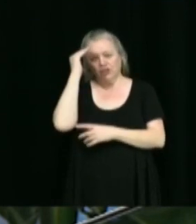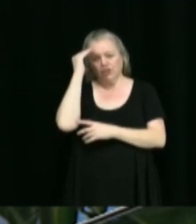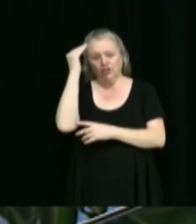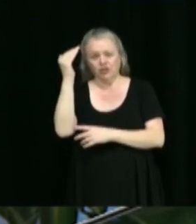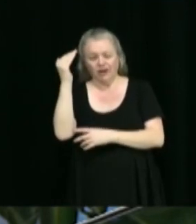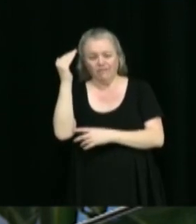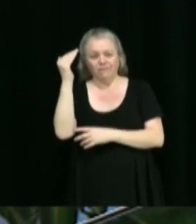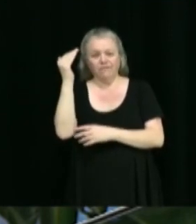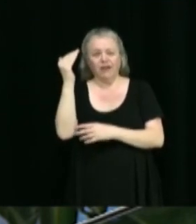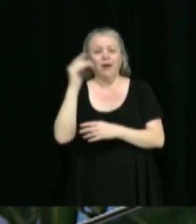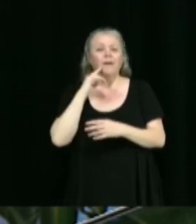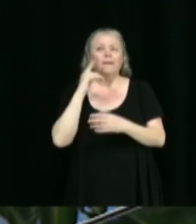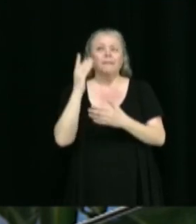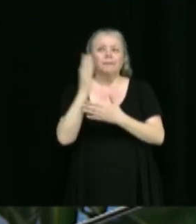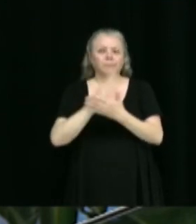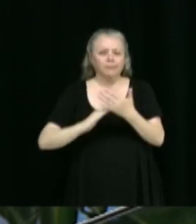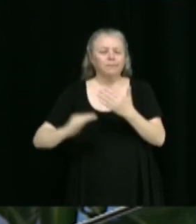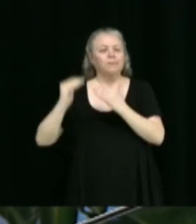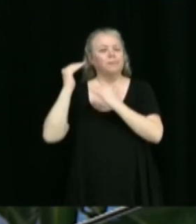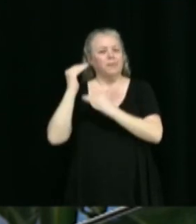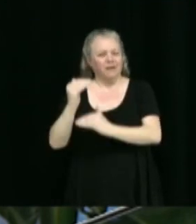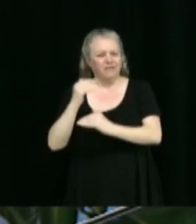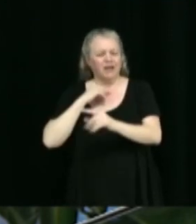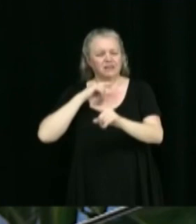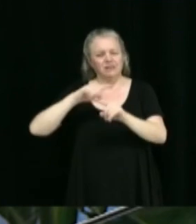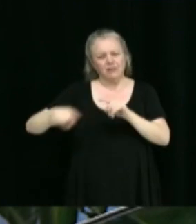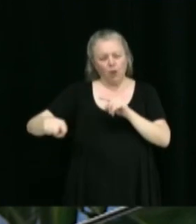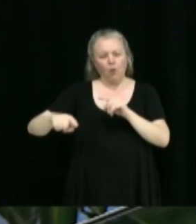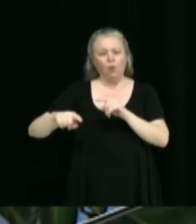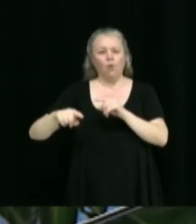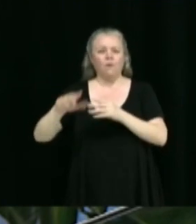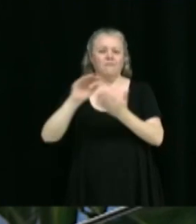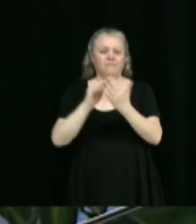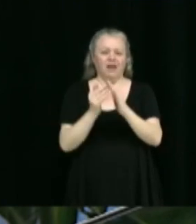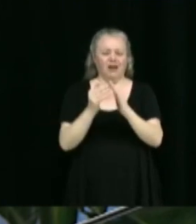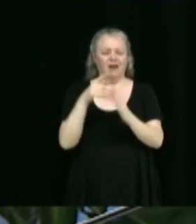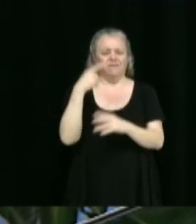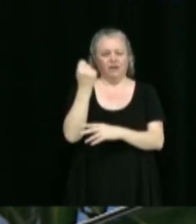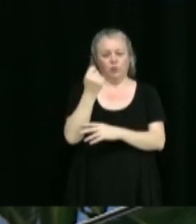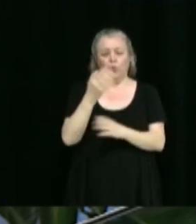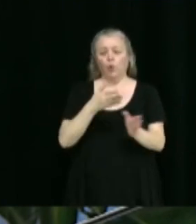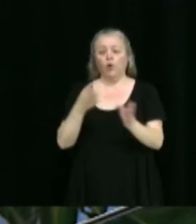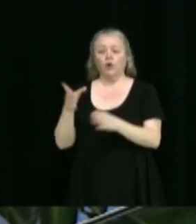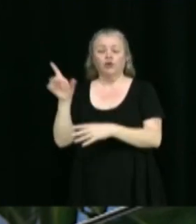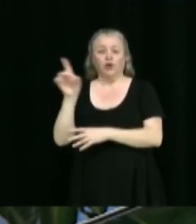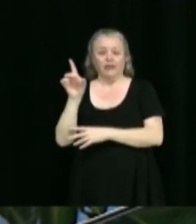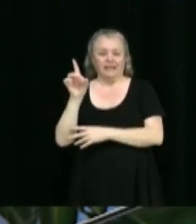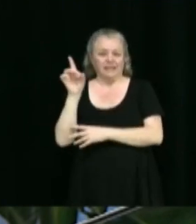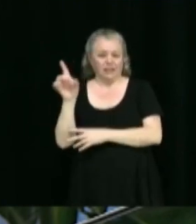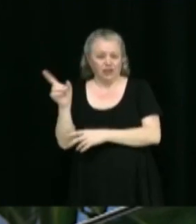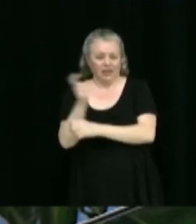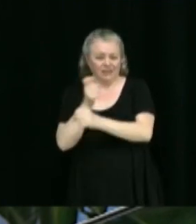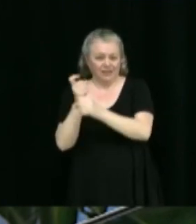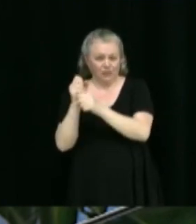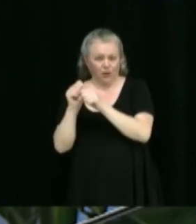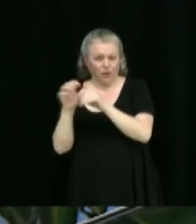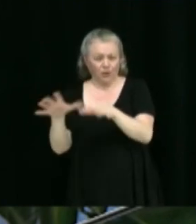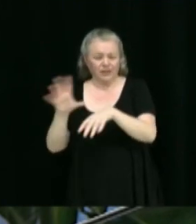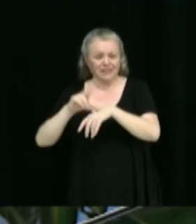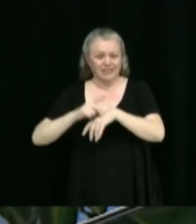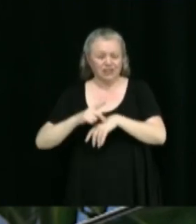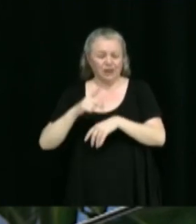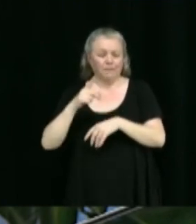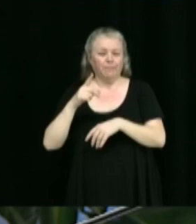sécurité civile à la ville de Victoriaville, Denis Deschamps, directeur général au cégep de Victoriaville et